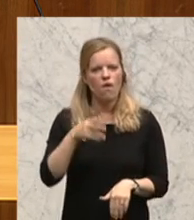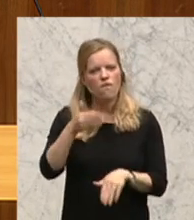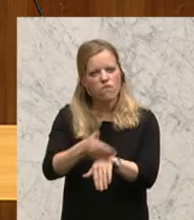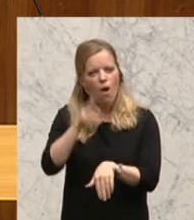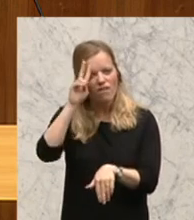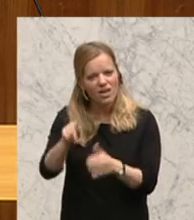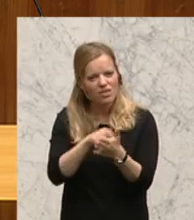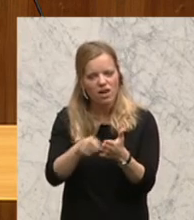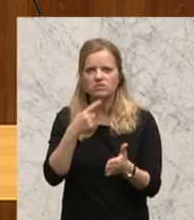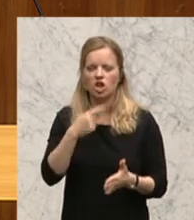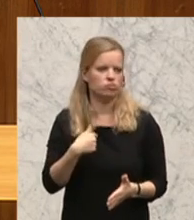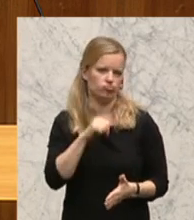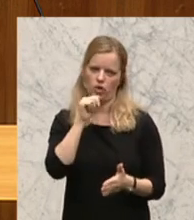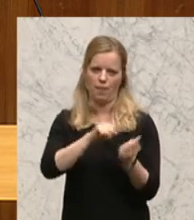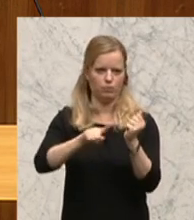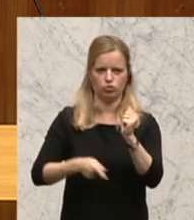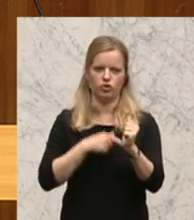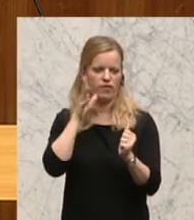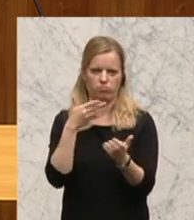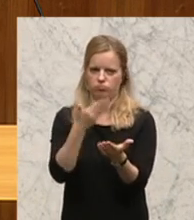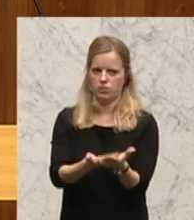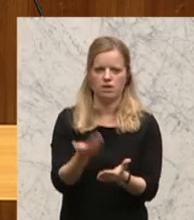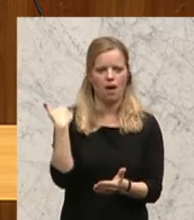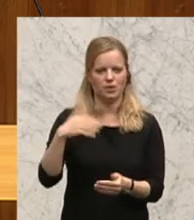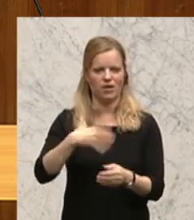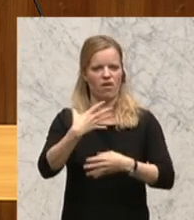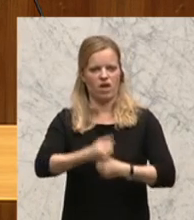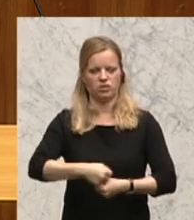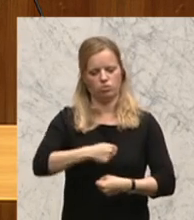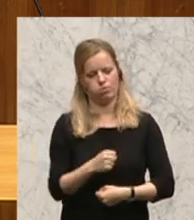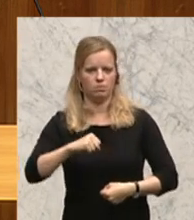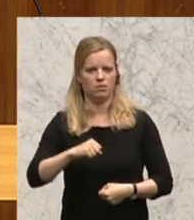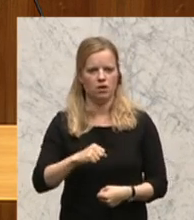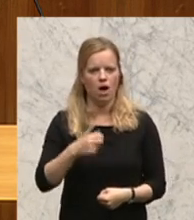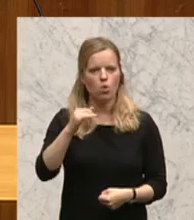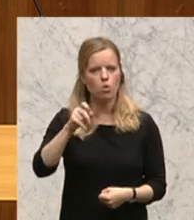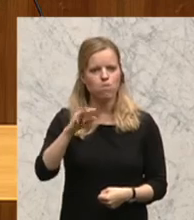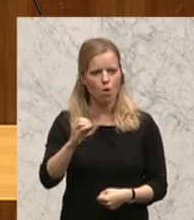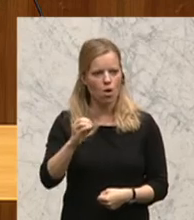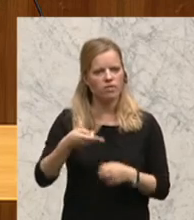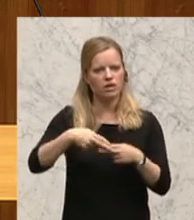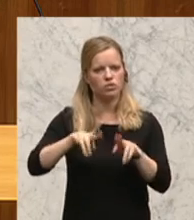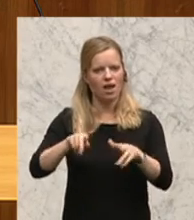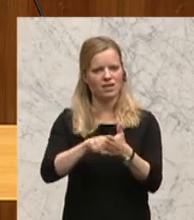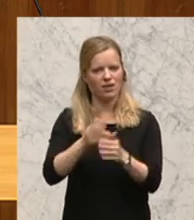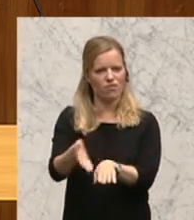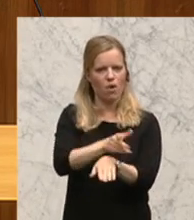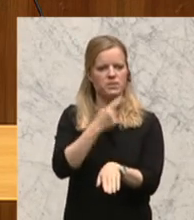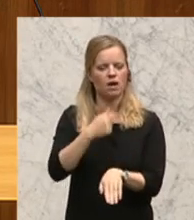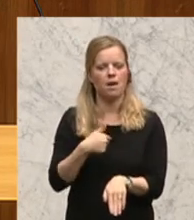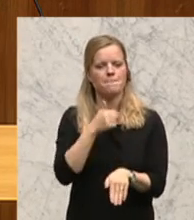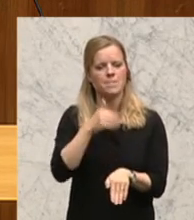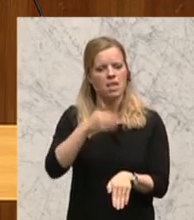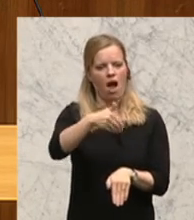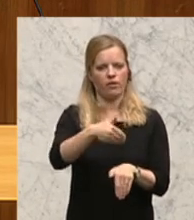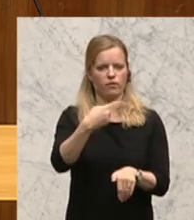Diskussion aus dem Weg zu gehen. Sie haben damals die Verfassung gebrochen, so wie Sie vor der Hypo, vor der Nationalratswahl gesagt haben, die Milliarden von der Hypo, die werden